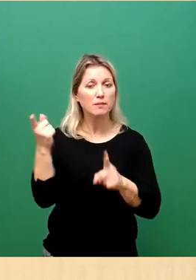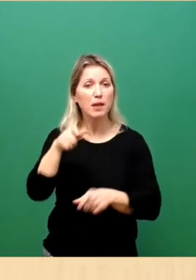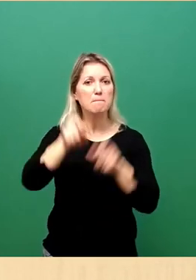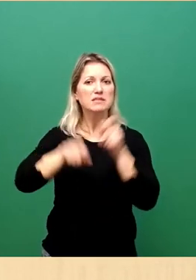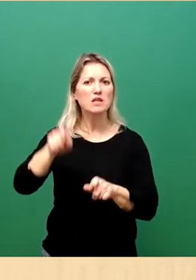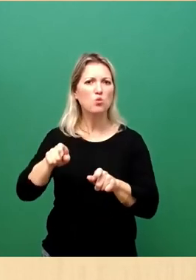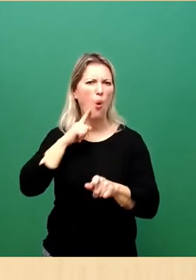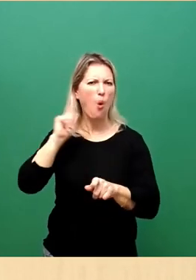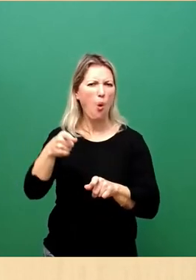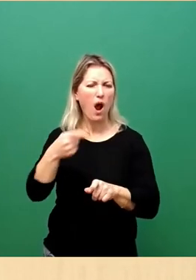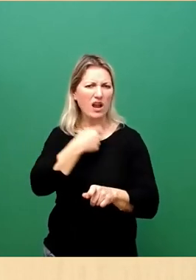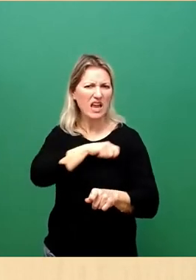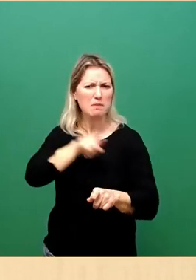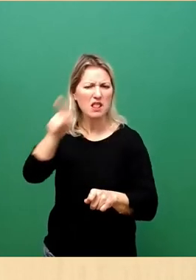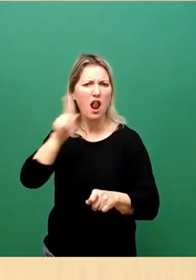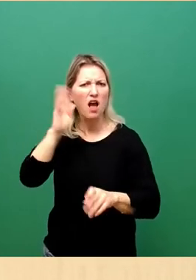kriminalisiert.